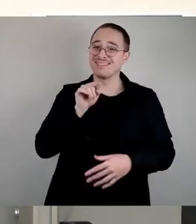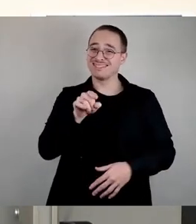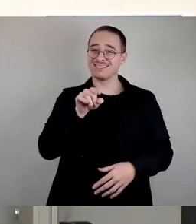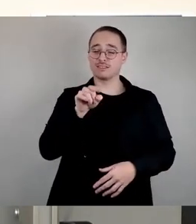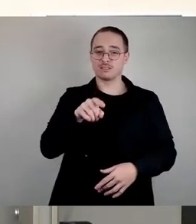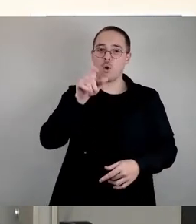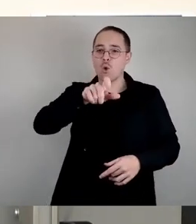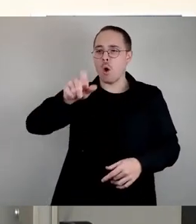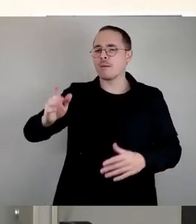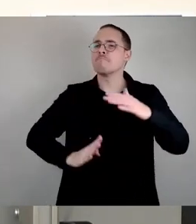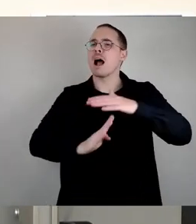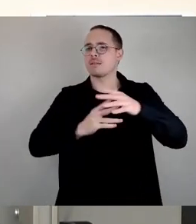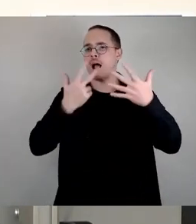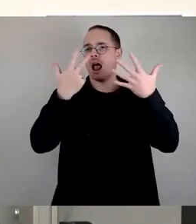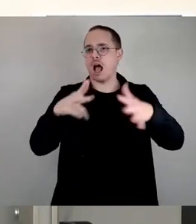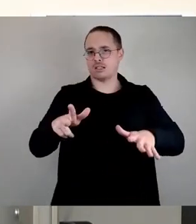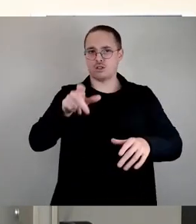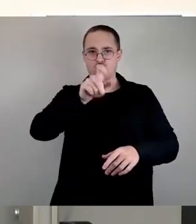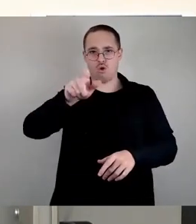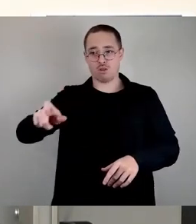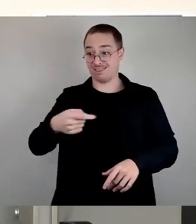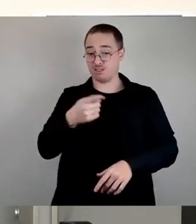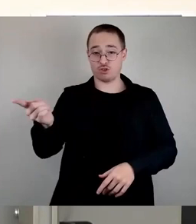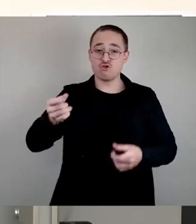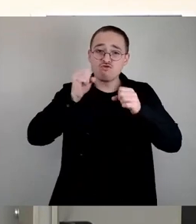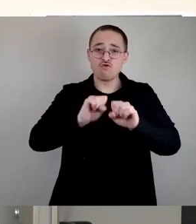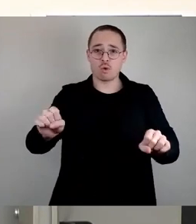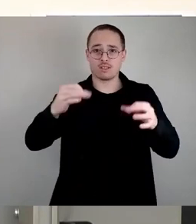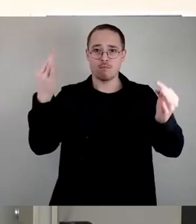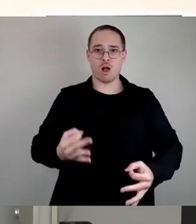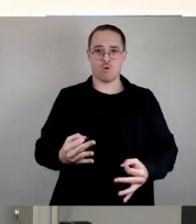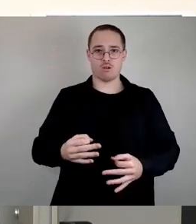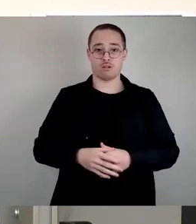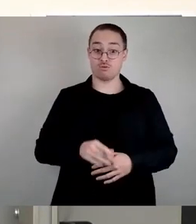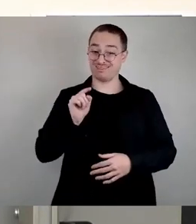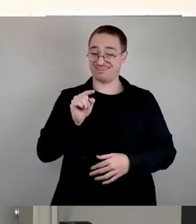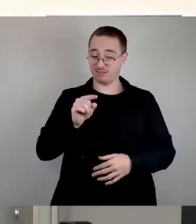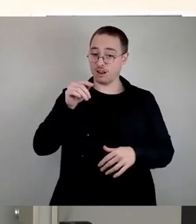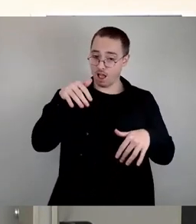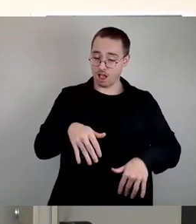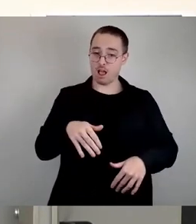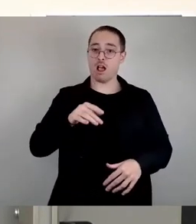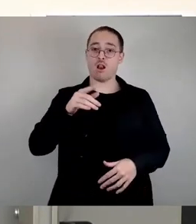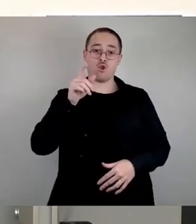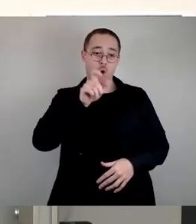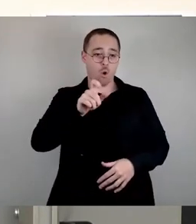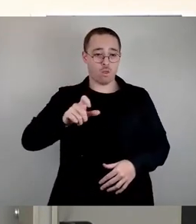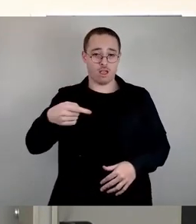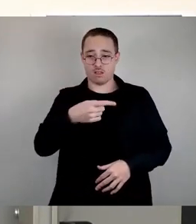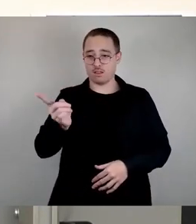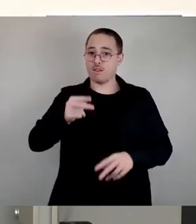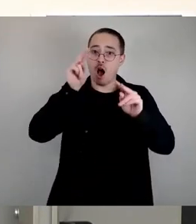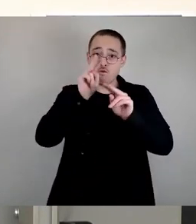Leute, sie brauchen Schutz. Und dort wohnen rundherum Leute, die aufpassen werden. Und da werden wir erfahren, wenn da was passiert.